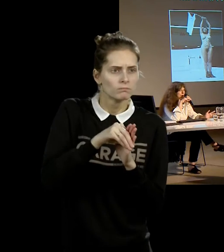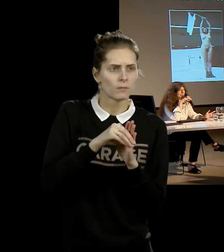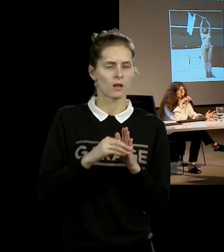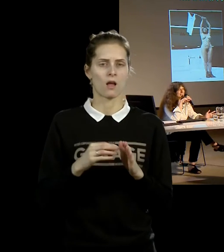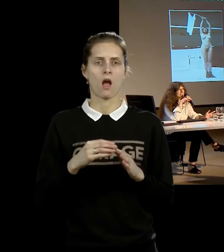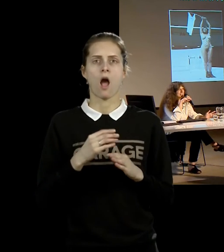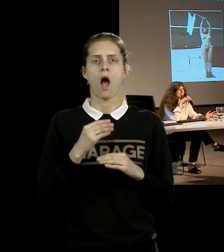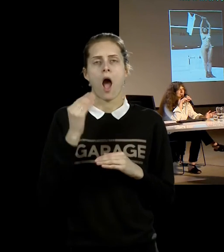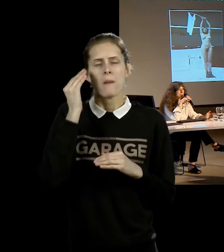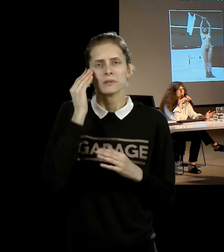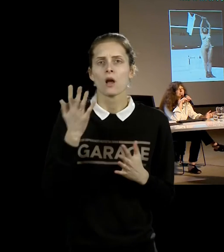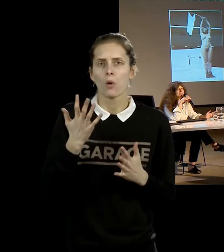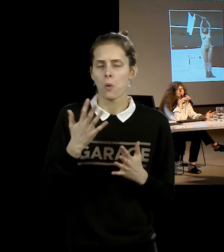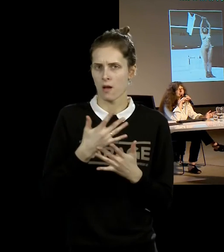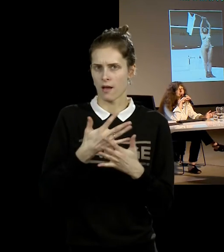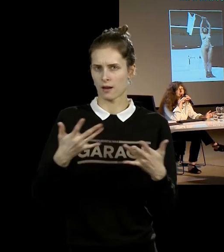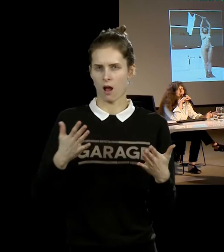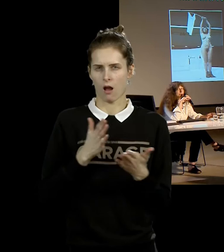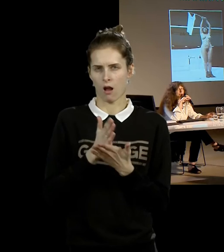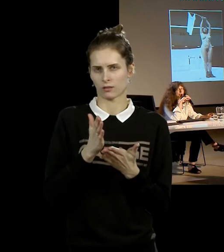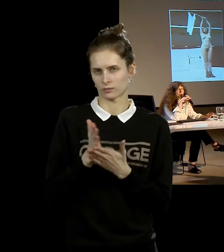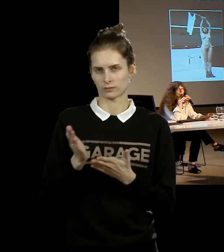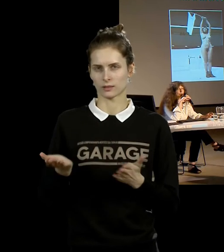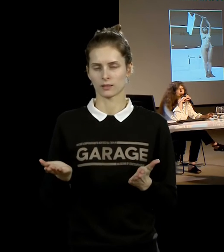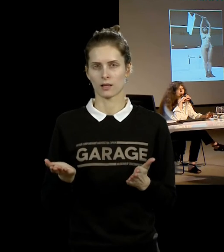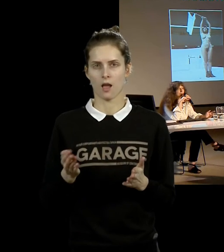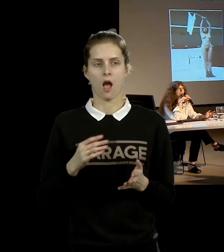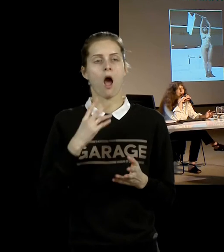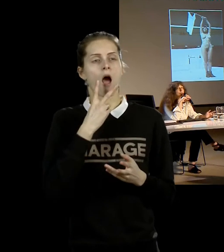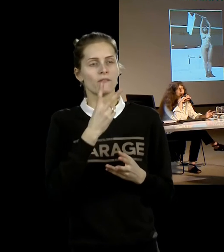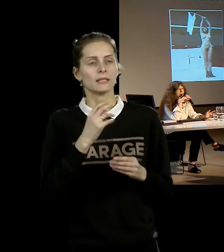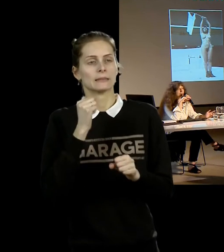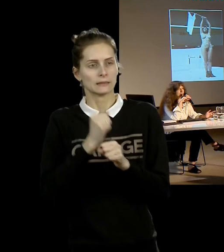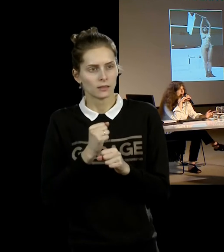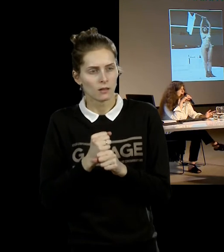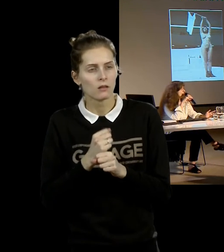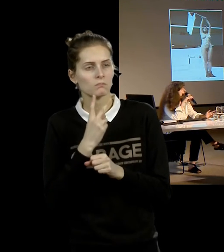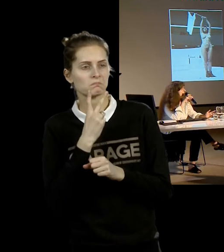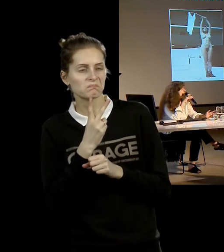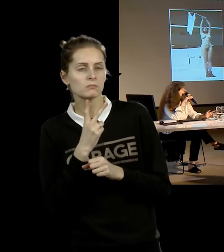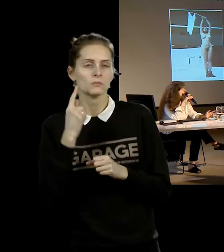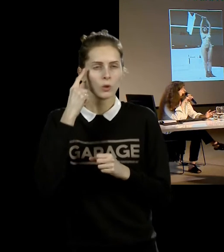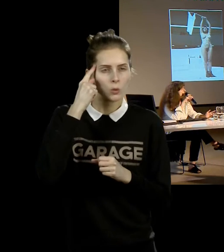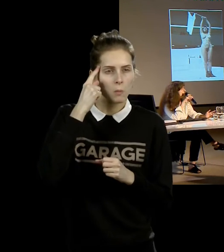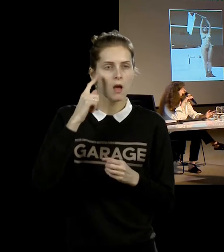мотиваций и, во всяком случае, совершенно по-другому осмысляли итог своей деятельности.